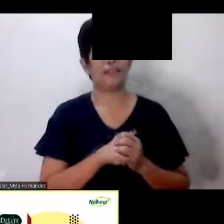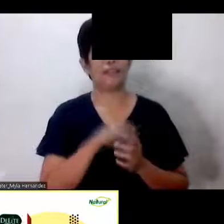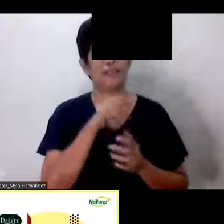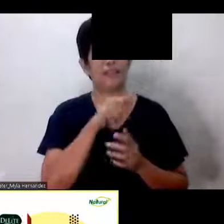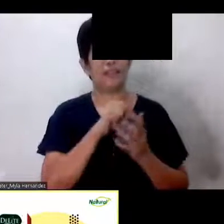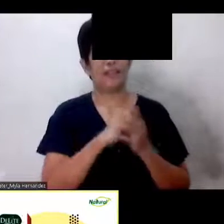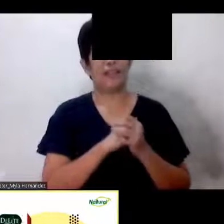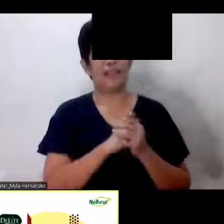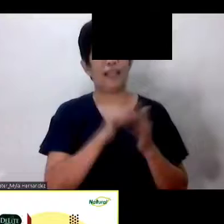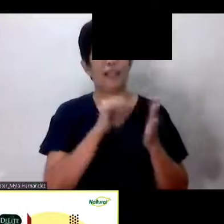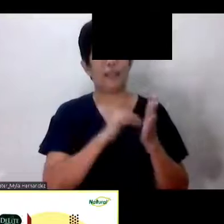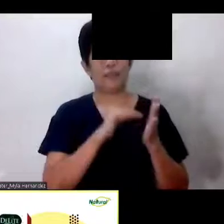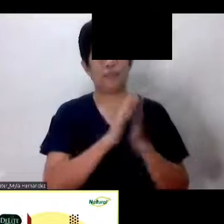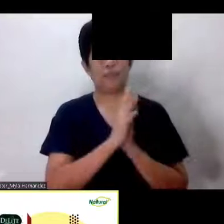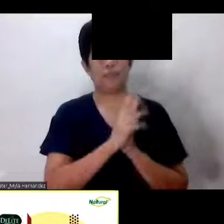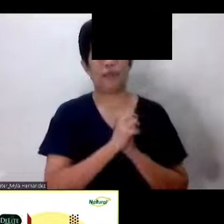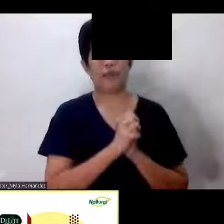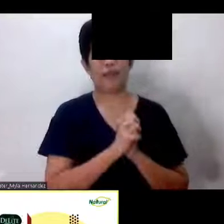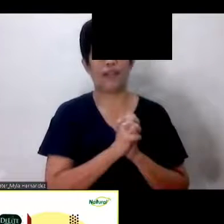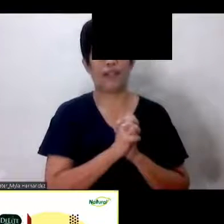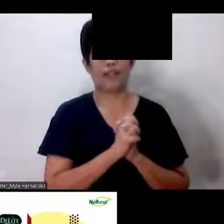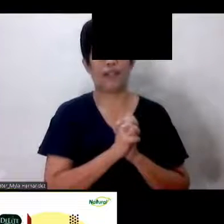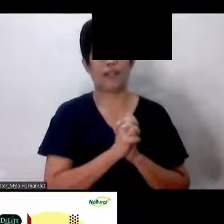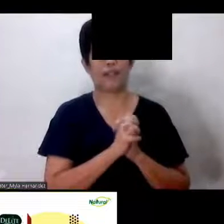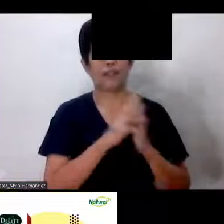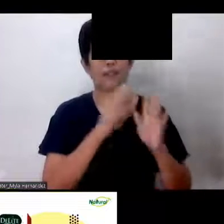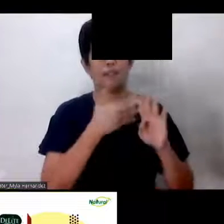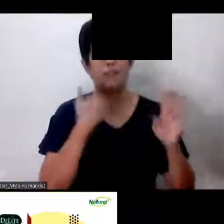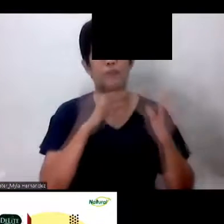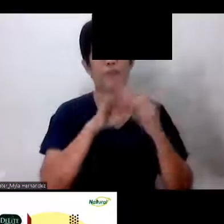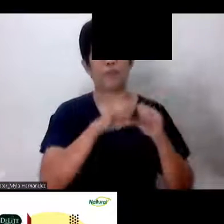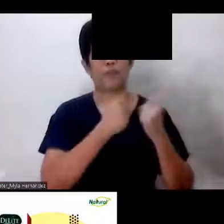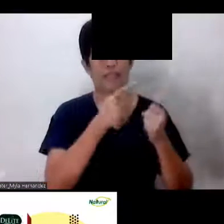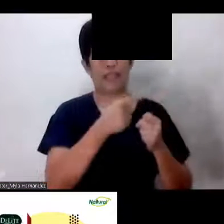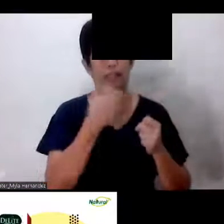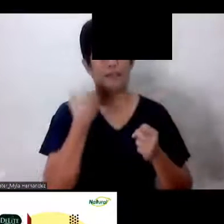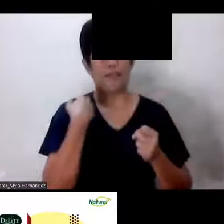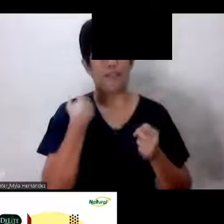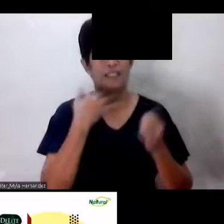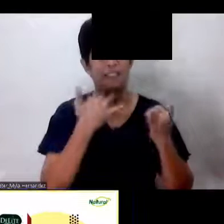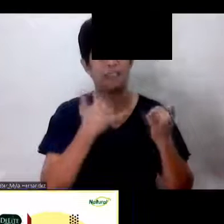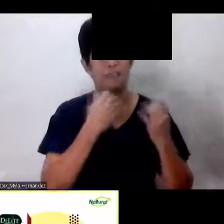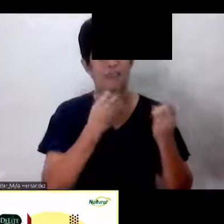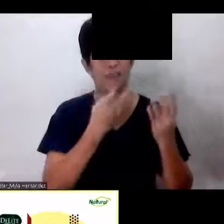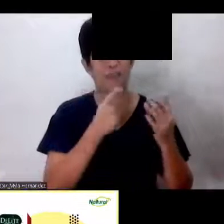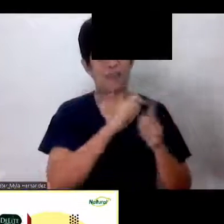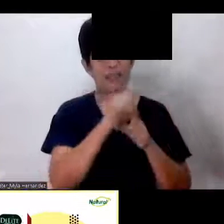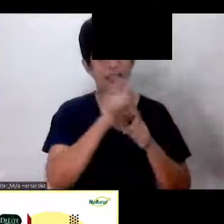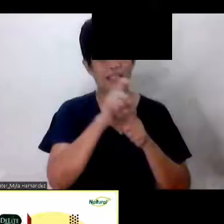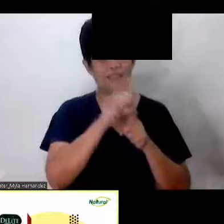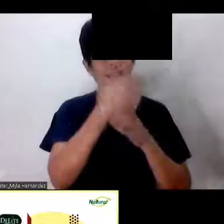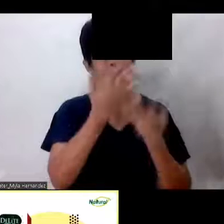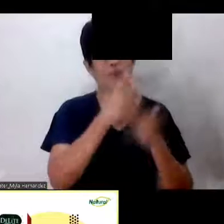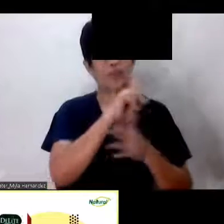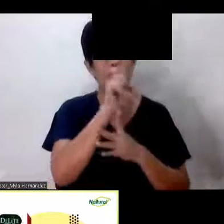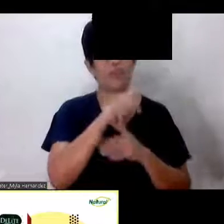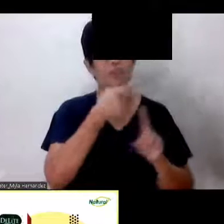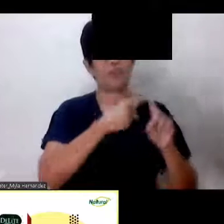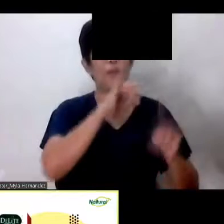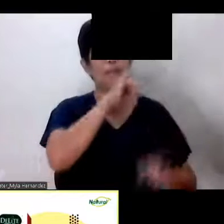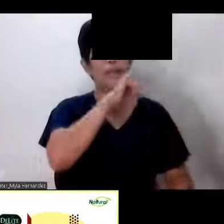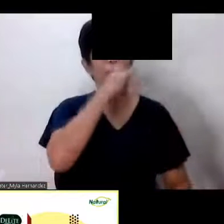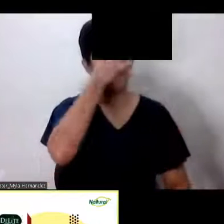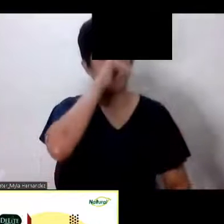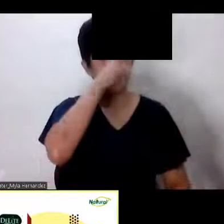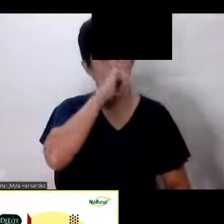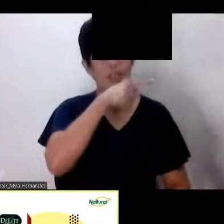Rarachadaan ko ito bago tayo mag-break Kasi natatabunan ako ng mga text questions Mula from Iloilo